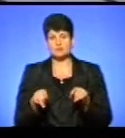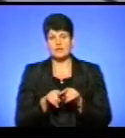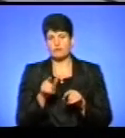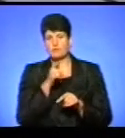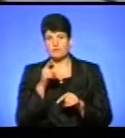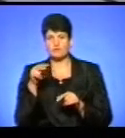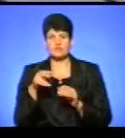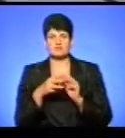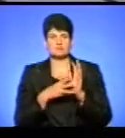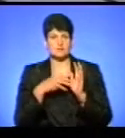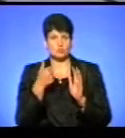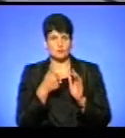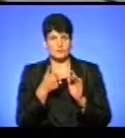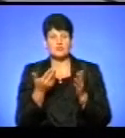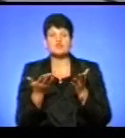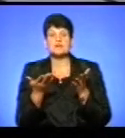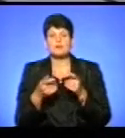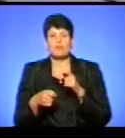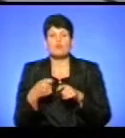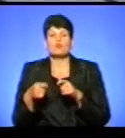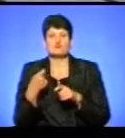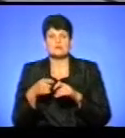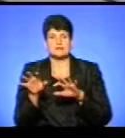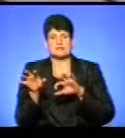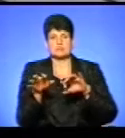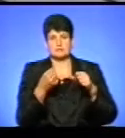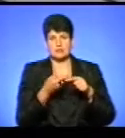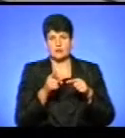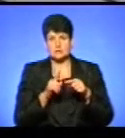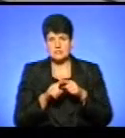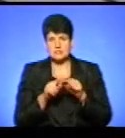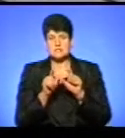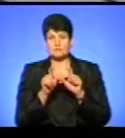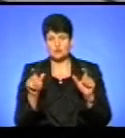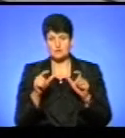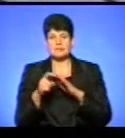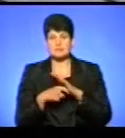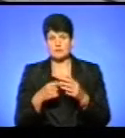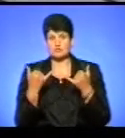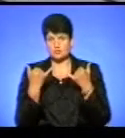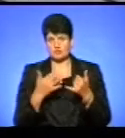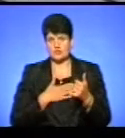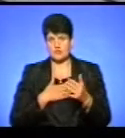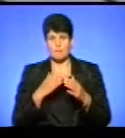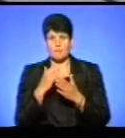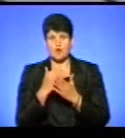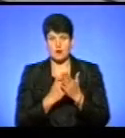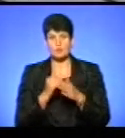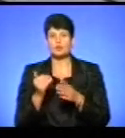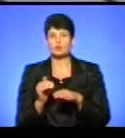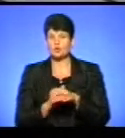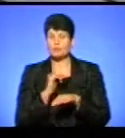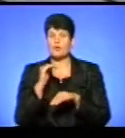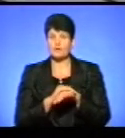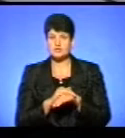році. Через які саме порушення демонтовують дані споруди, дізнаємося у сьогоднішній нашій програмі. Добрий вечір, з вами